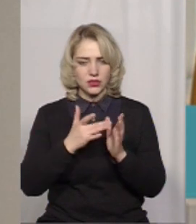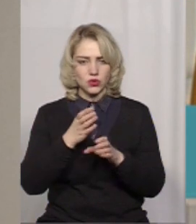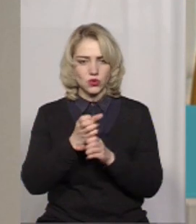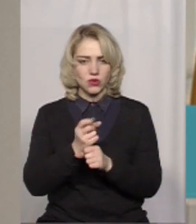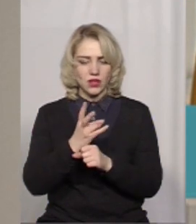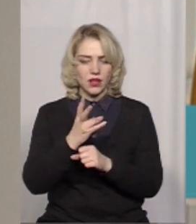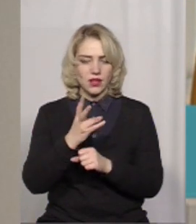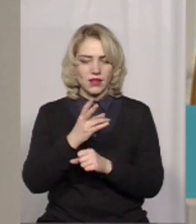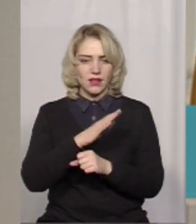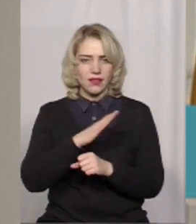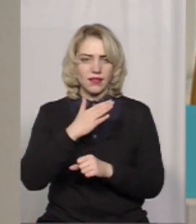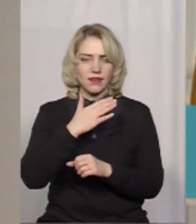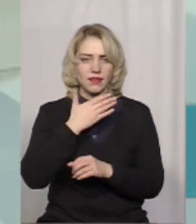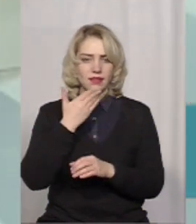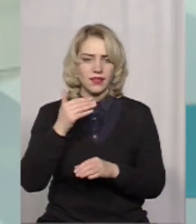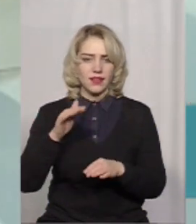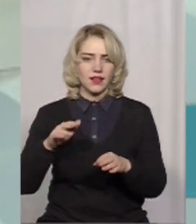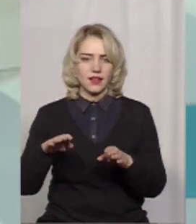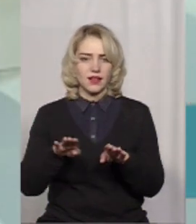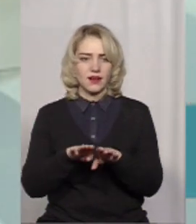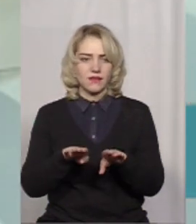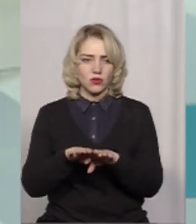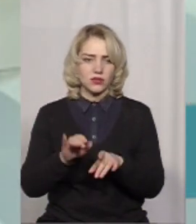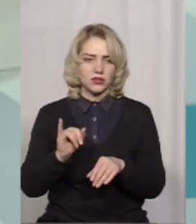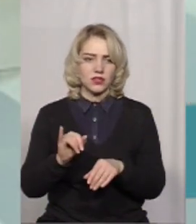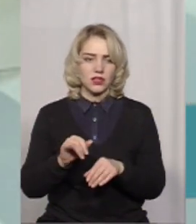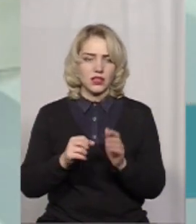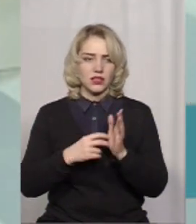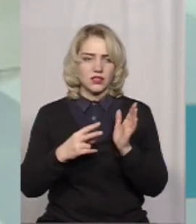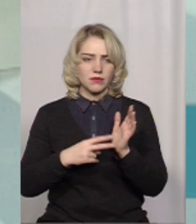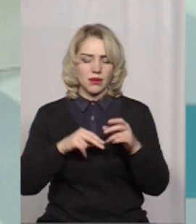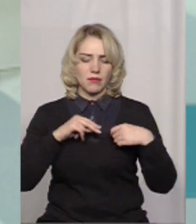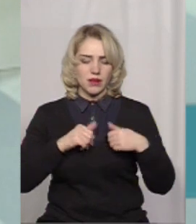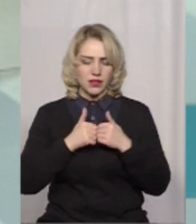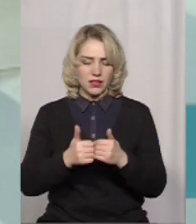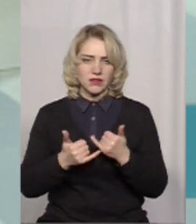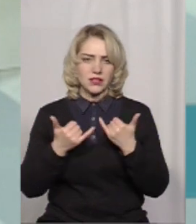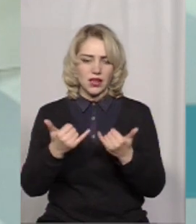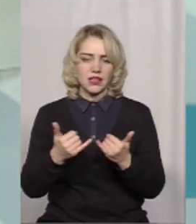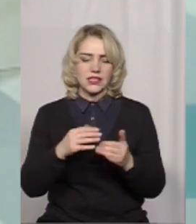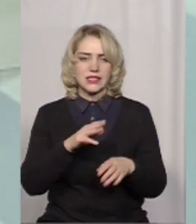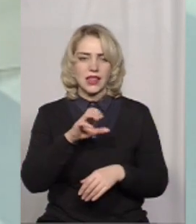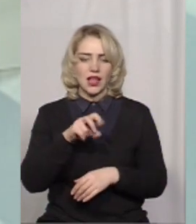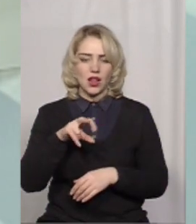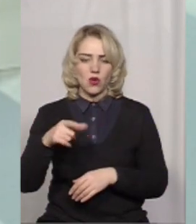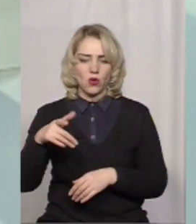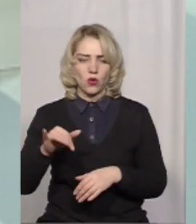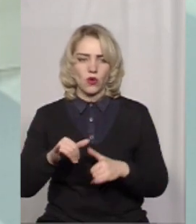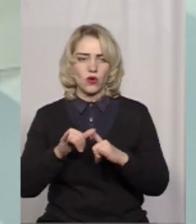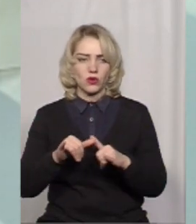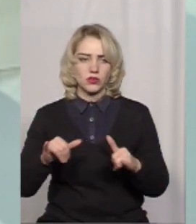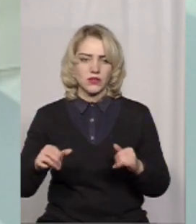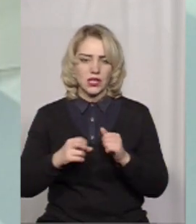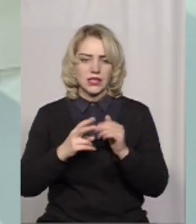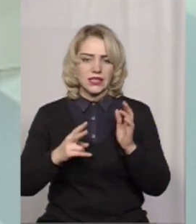нерівності. Сімнадцяте – партнерство заради сталого розвитку. Тобто, заявки в нас було 97 заявок.